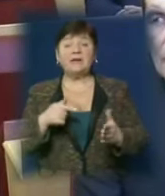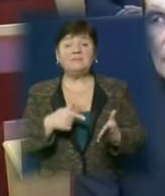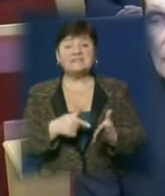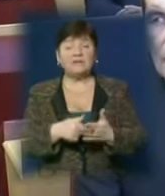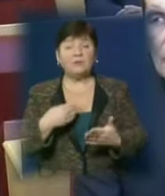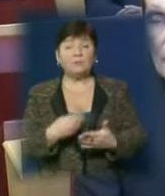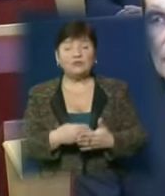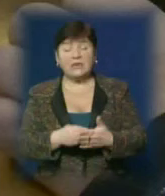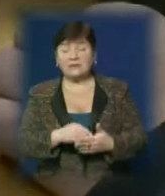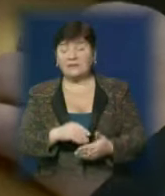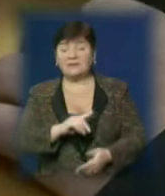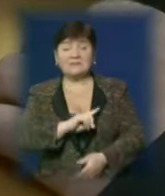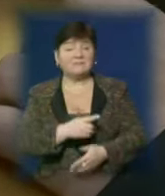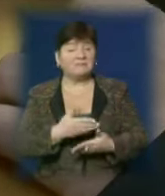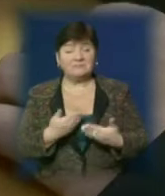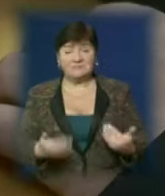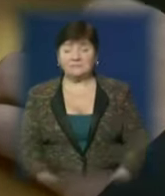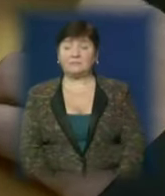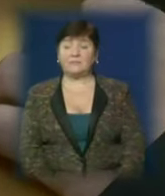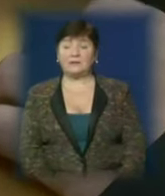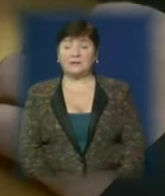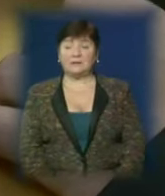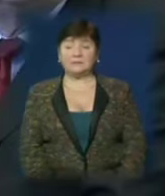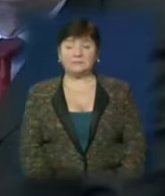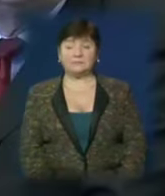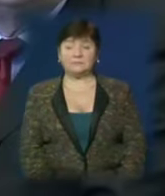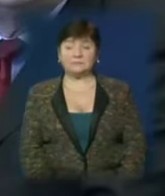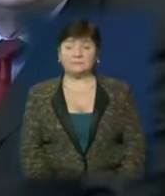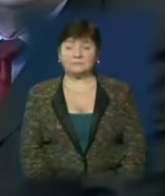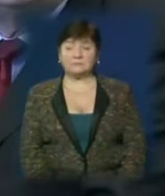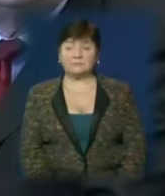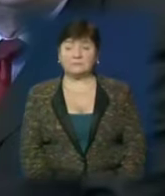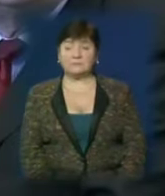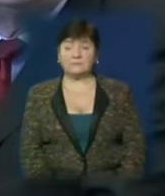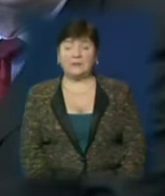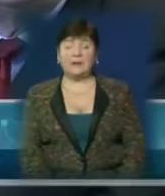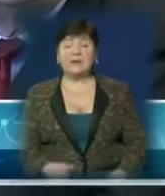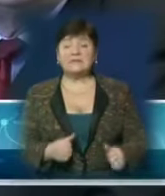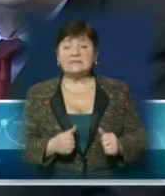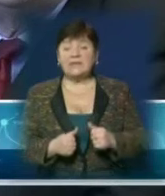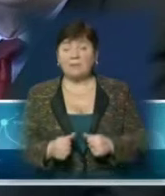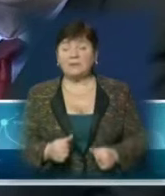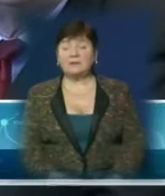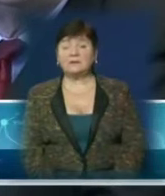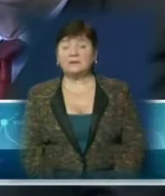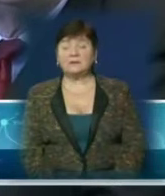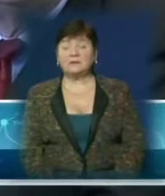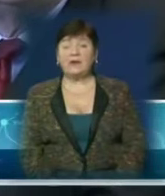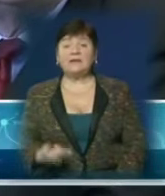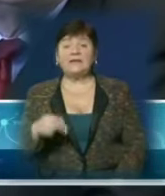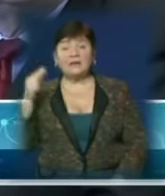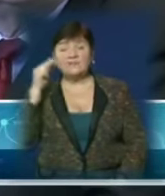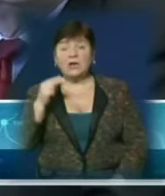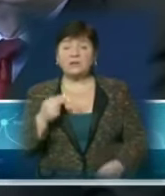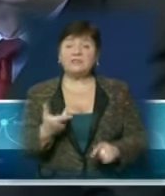бюджетів не посильне. У містах обласного підприємства найбільш потужній професійно-технічній навчальній закладі, де навчається більше